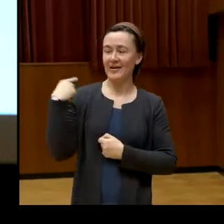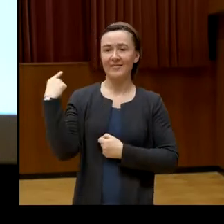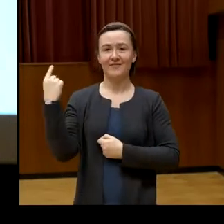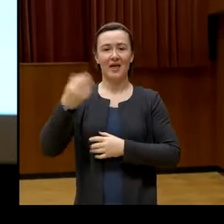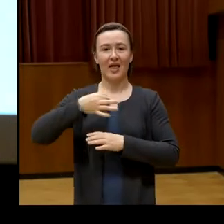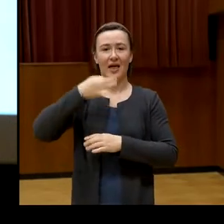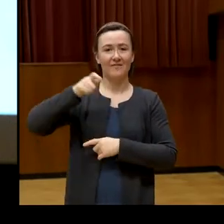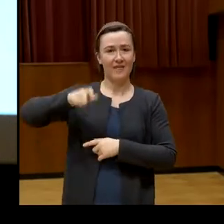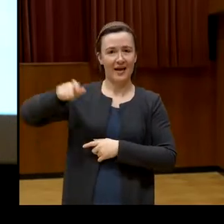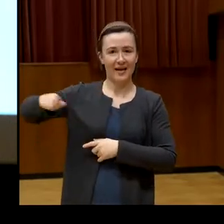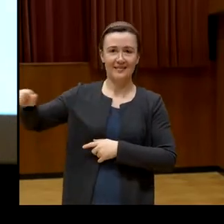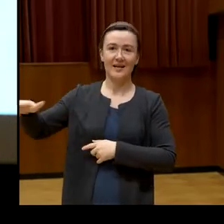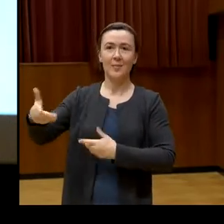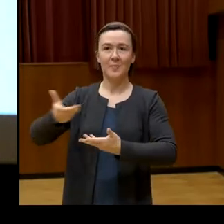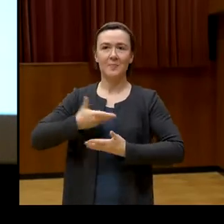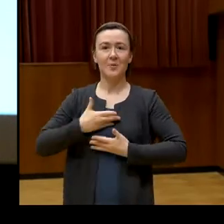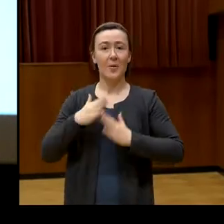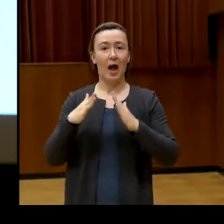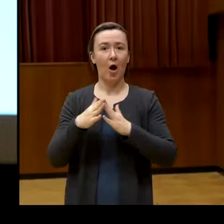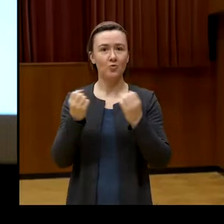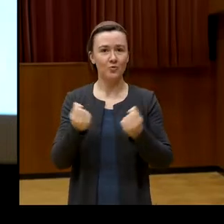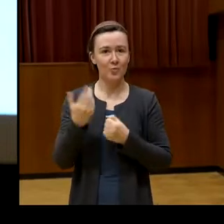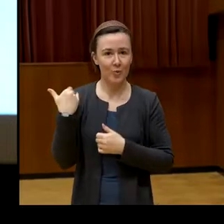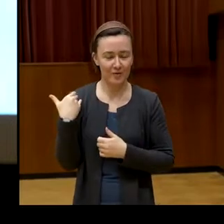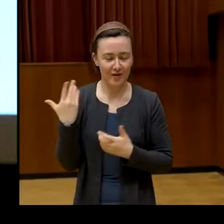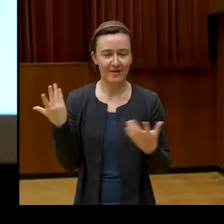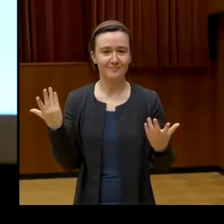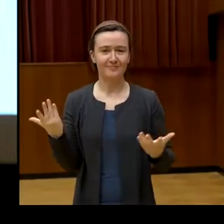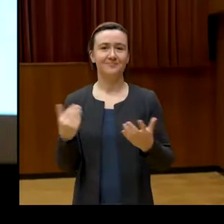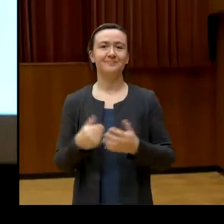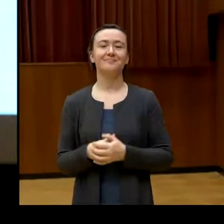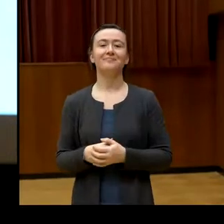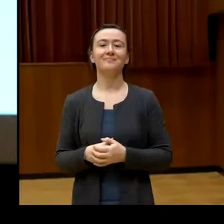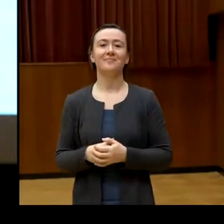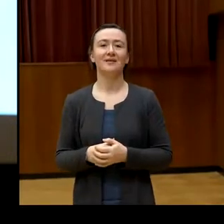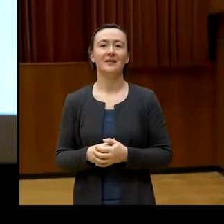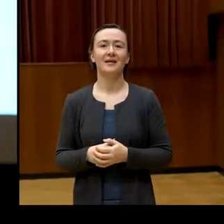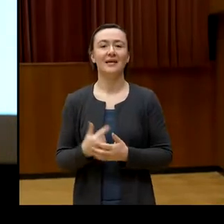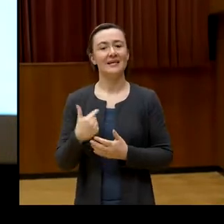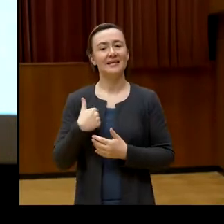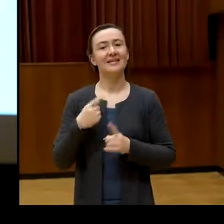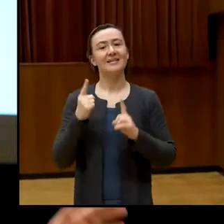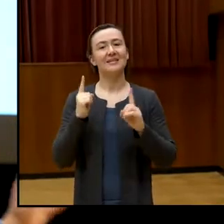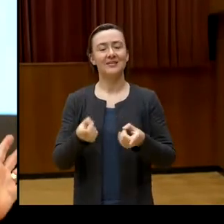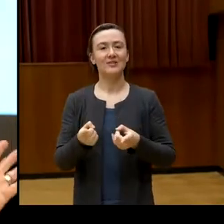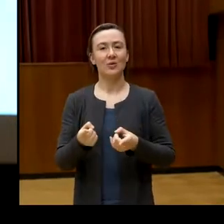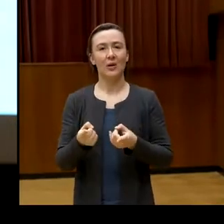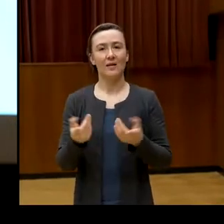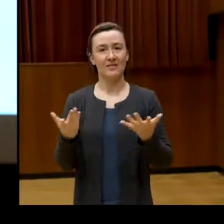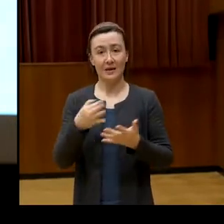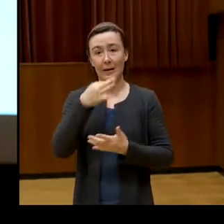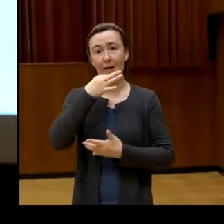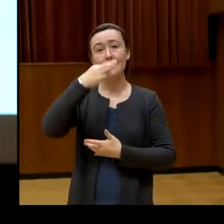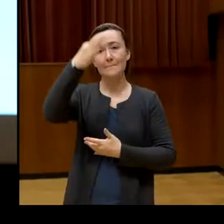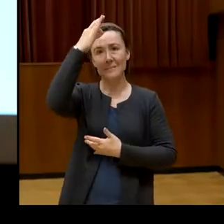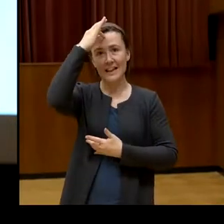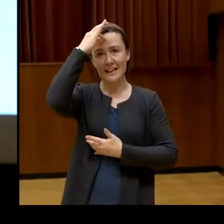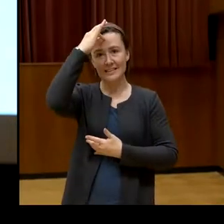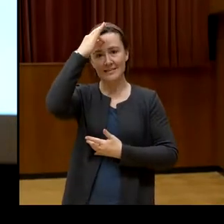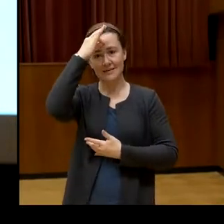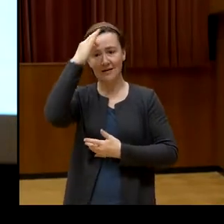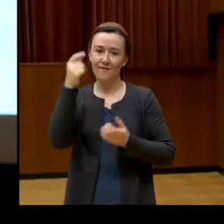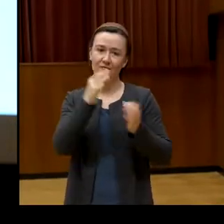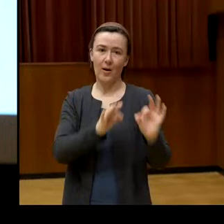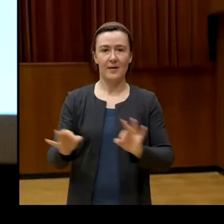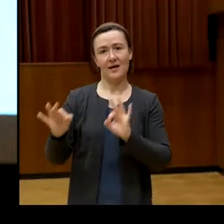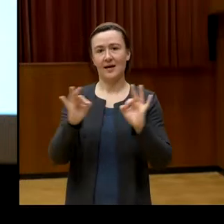Hausübung bekommen, zur Hausübung, also zum Bild, das ich mitnehmen, vorbereiten sollte.